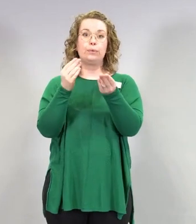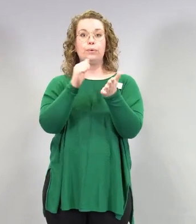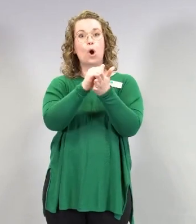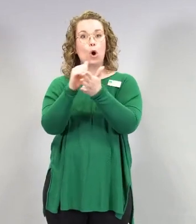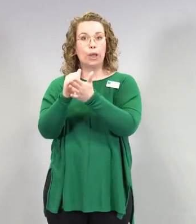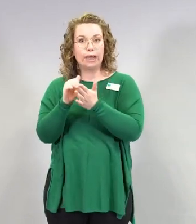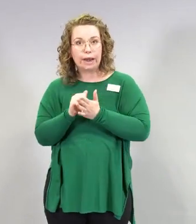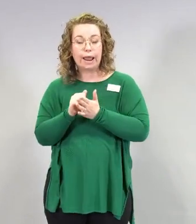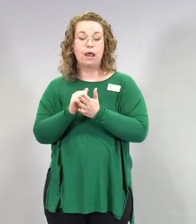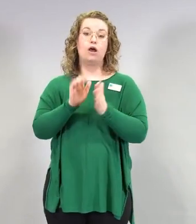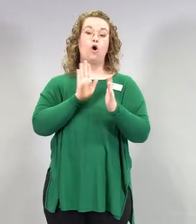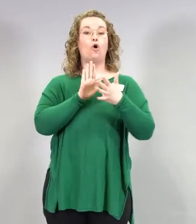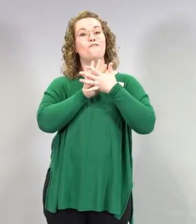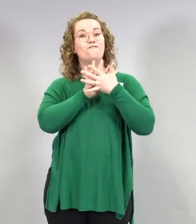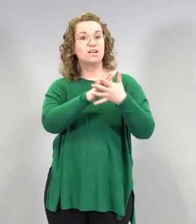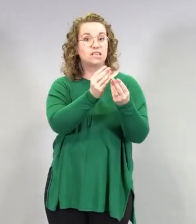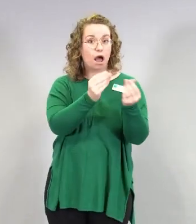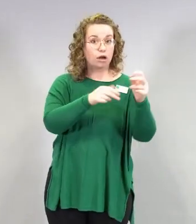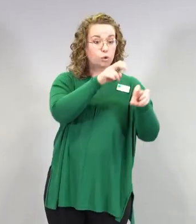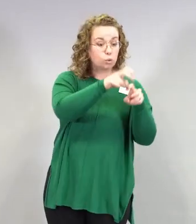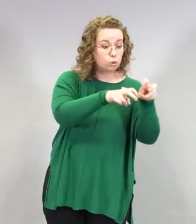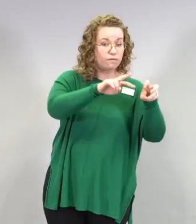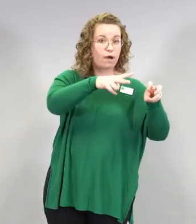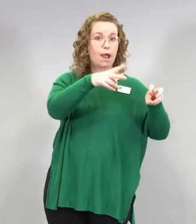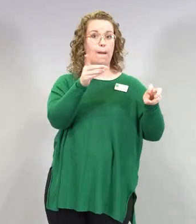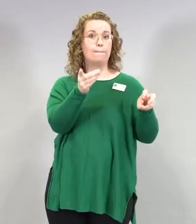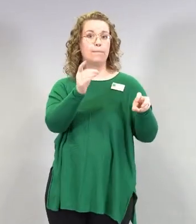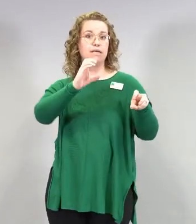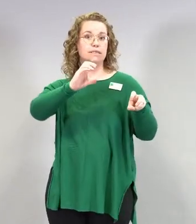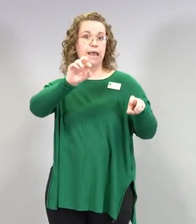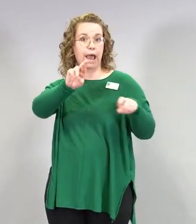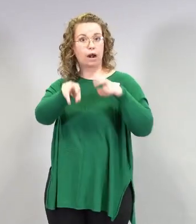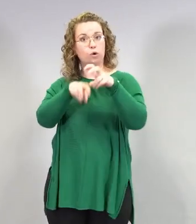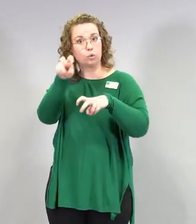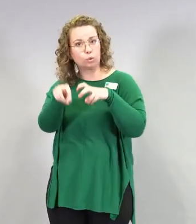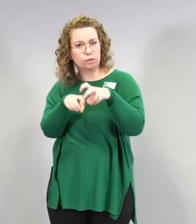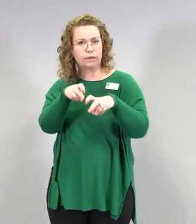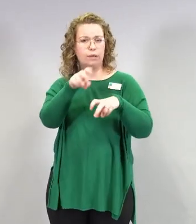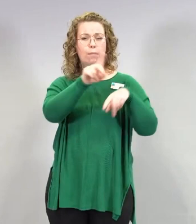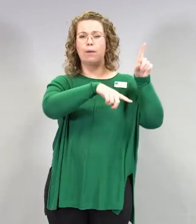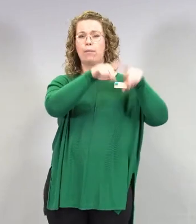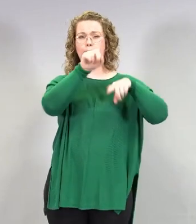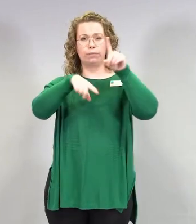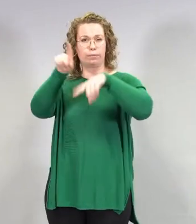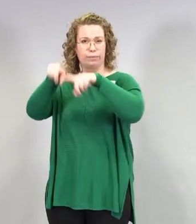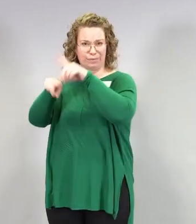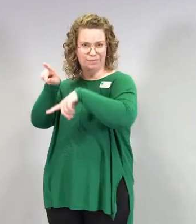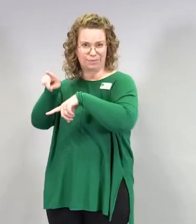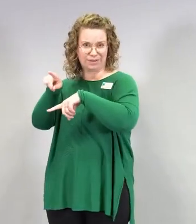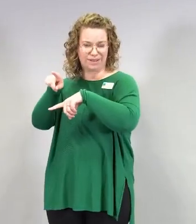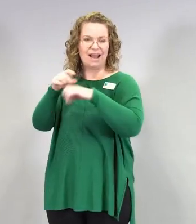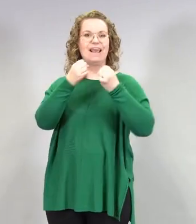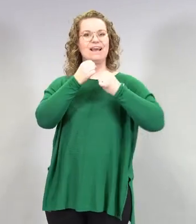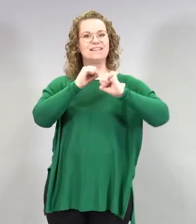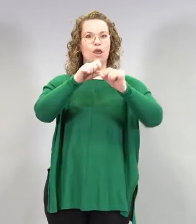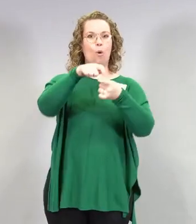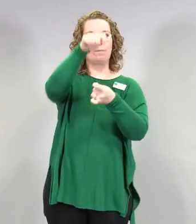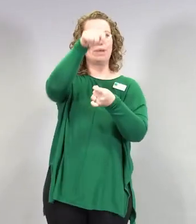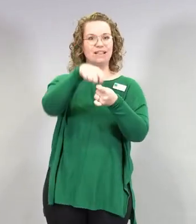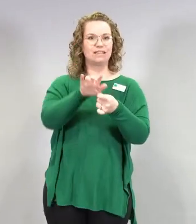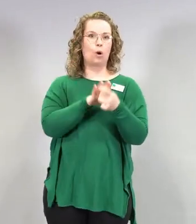PCR-testillä vai vasta-aineilla vai mikä siinä tehomittarina on ollut, mikä se